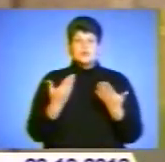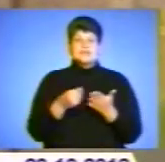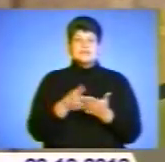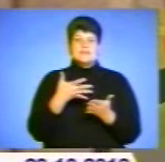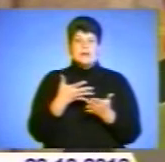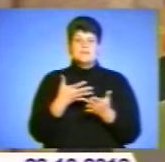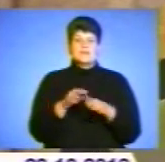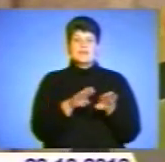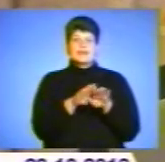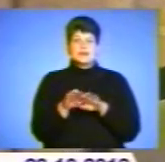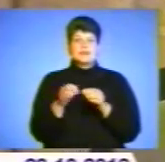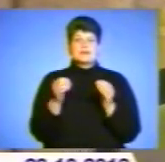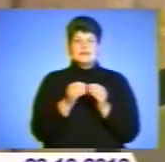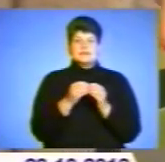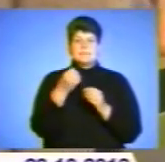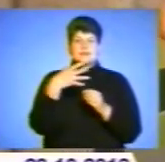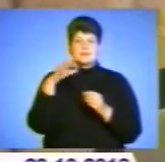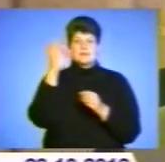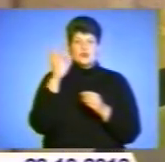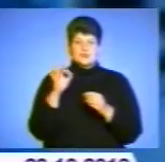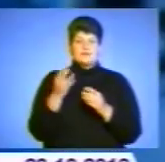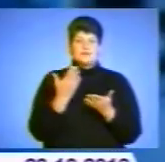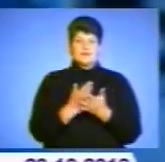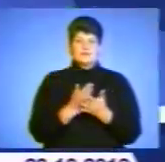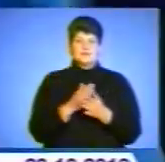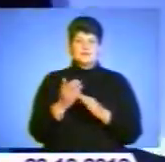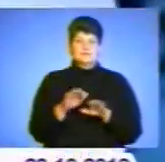пропозиція на рівні 10-15% нижче, чим склалися рівень.